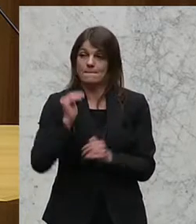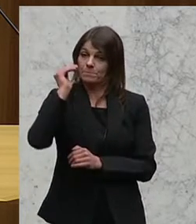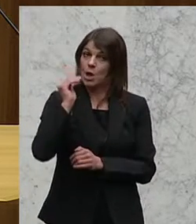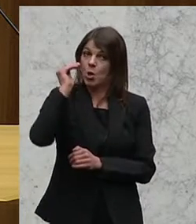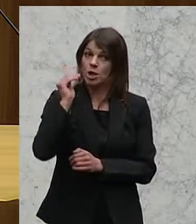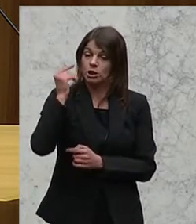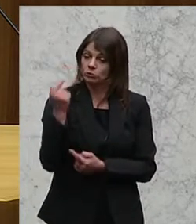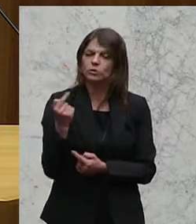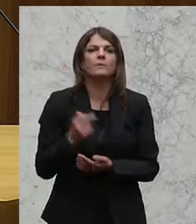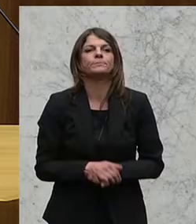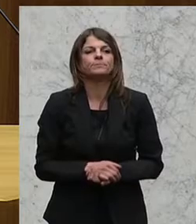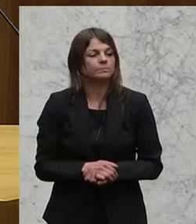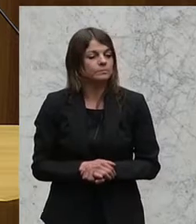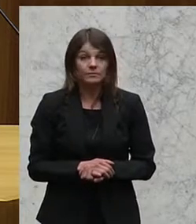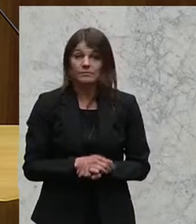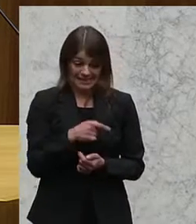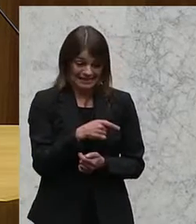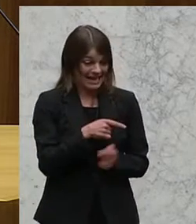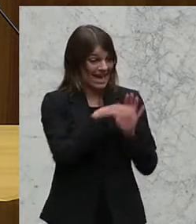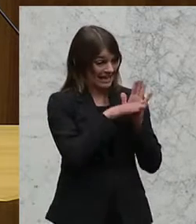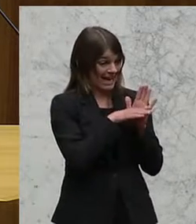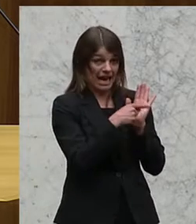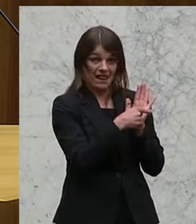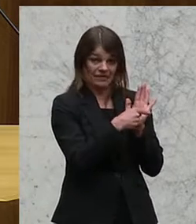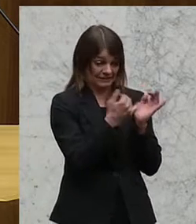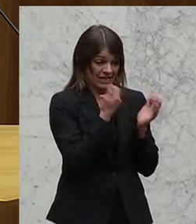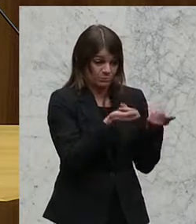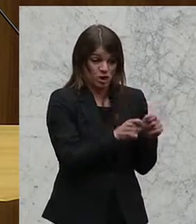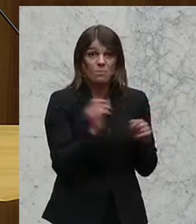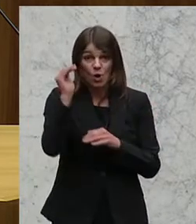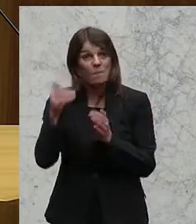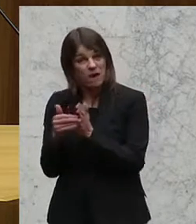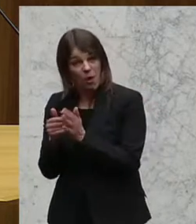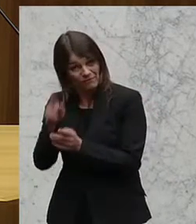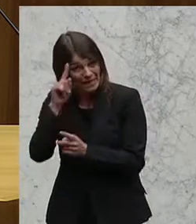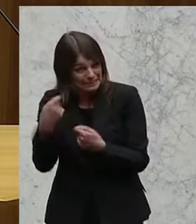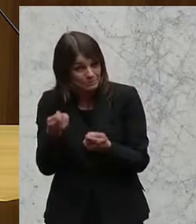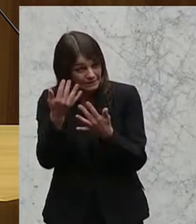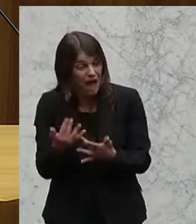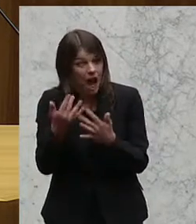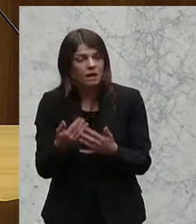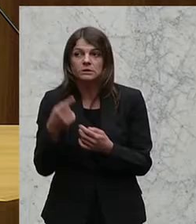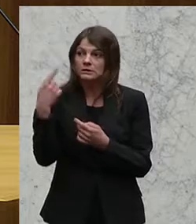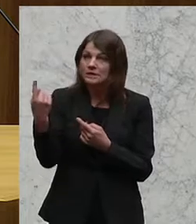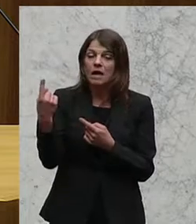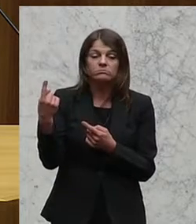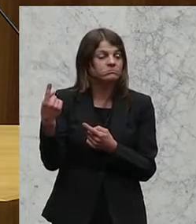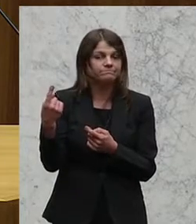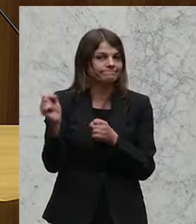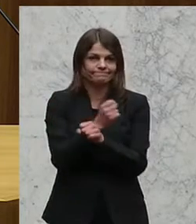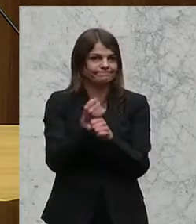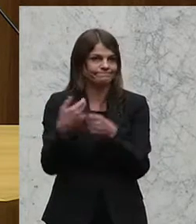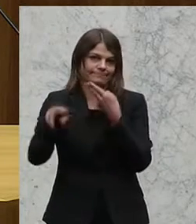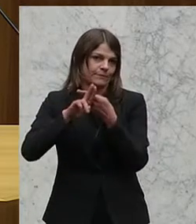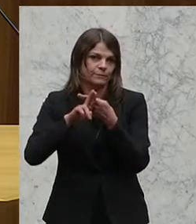sozusagen diese nun zu beschließende Regelung gebraucht hätten. Er hat oder er konnte es mir nicht